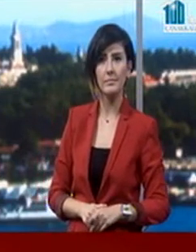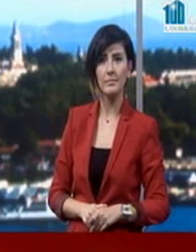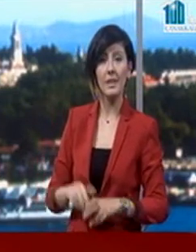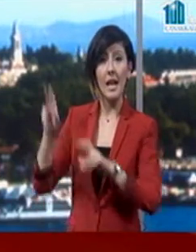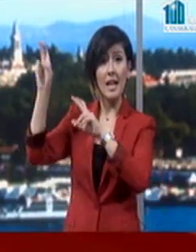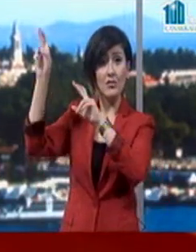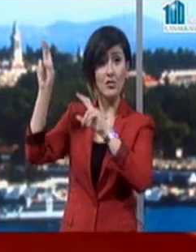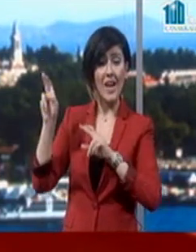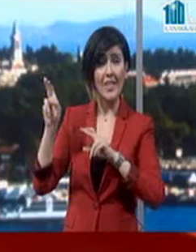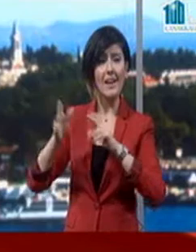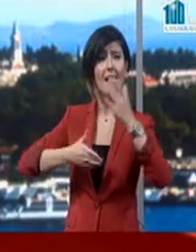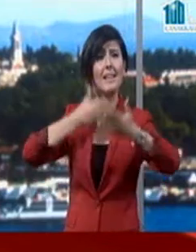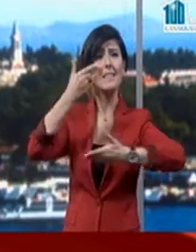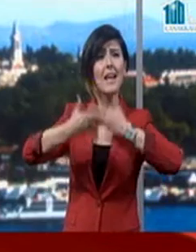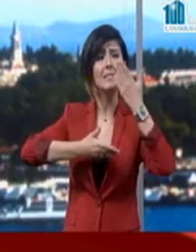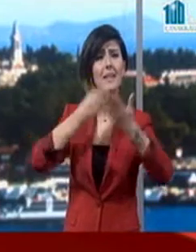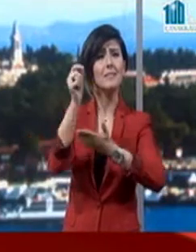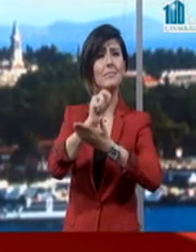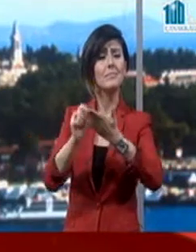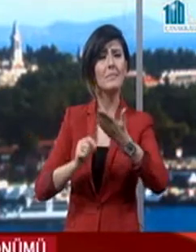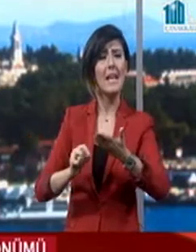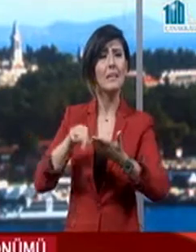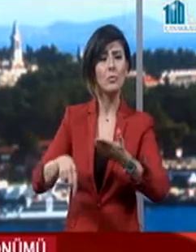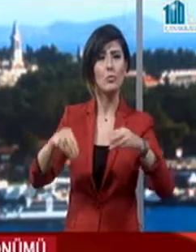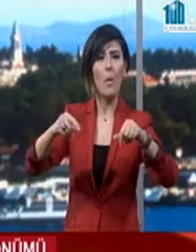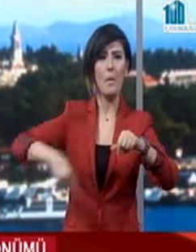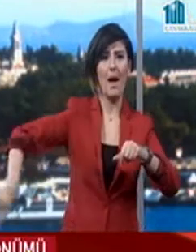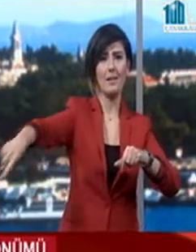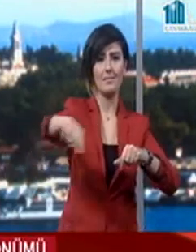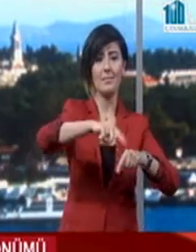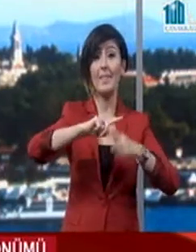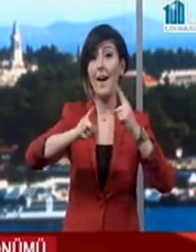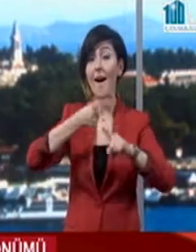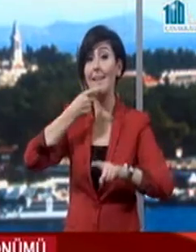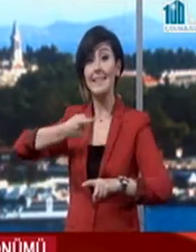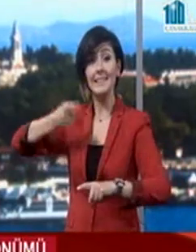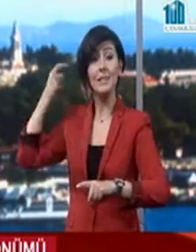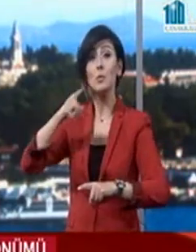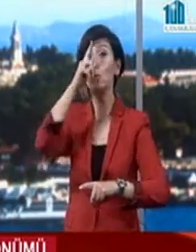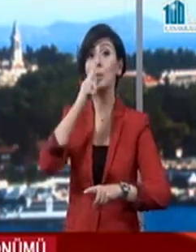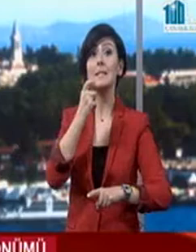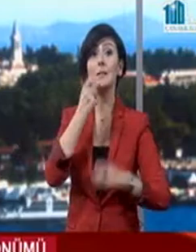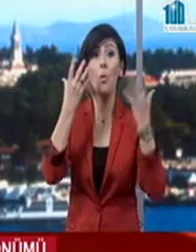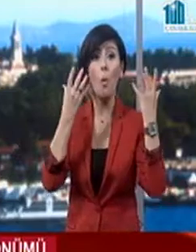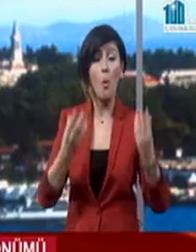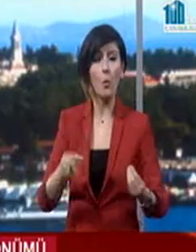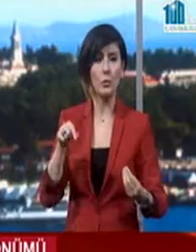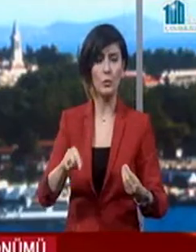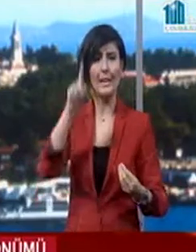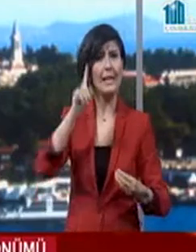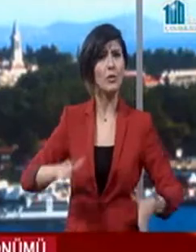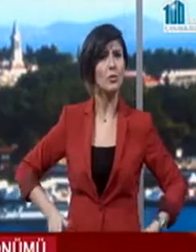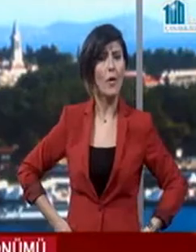Çanakkale destanının yazıldığı topraklardayız. Bu tarihi topraklarda 100. yıl kutlanıyor. İlk tören stadyumda